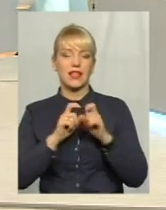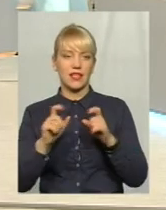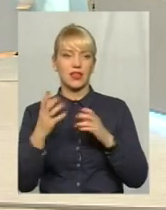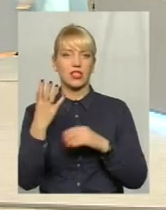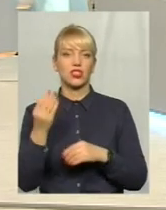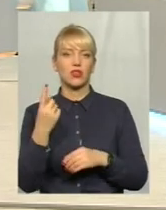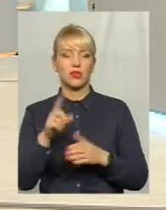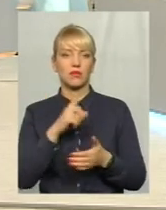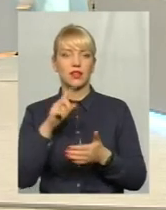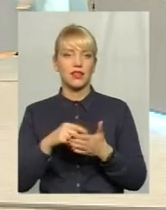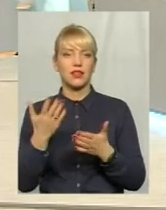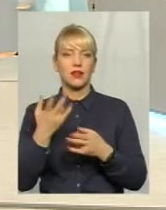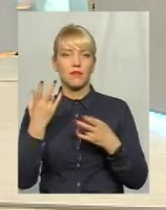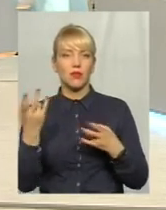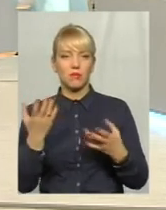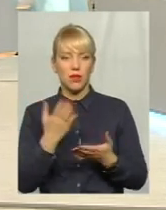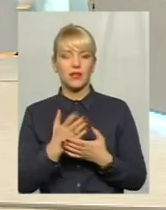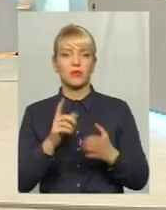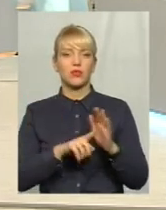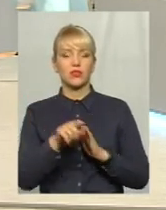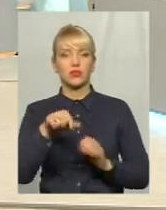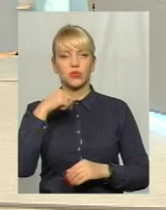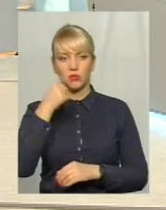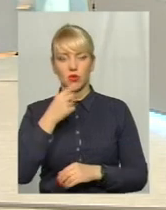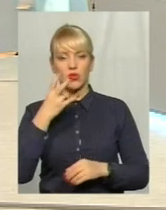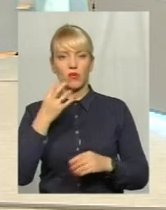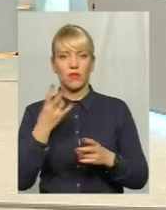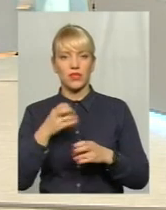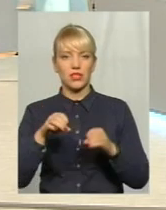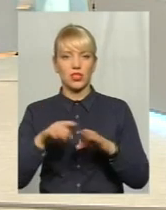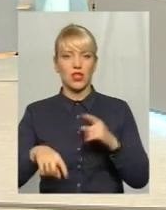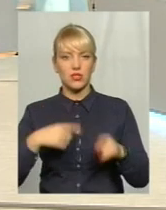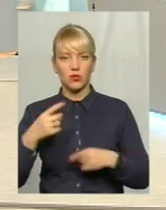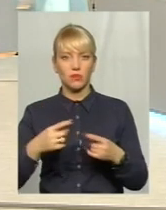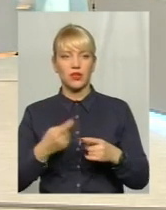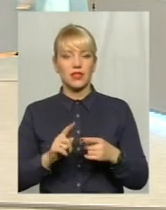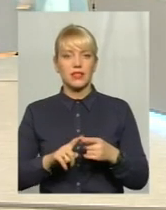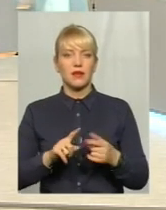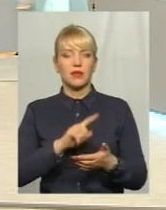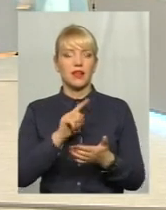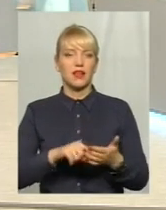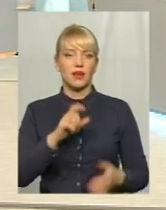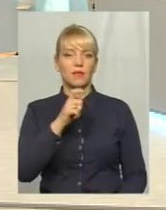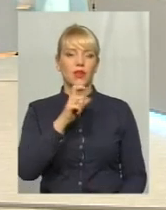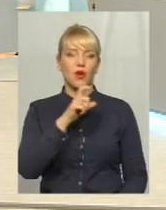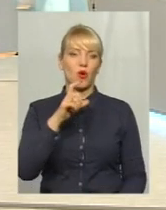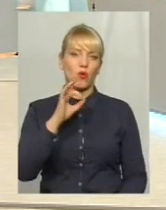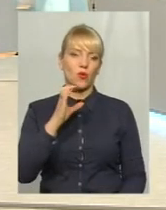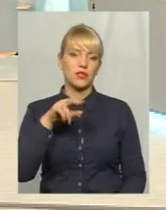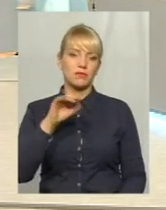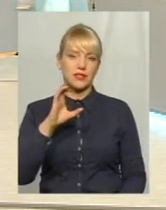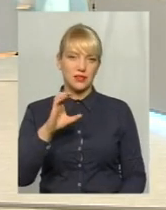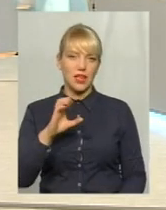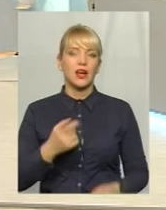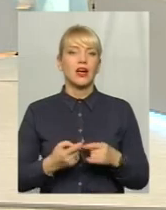має початок цього року, але має бути вирішено наступного, це питання хоспісу. Все ж таки, хто